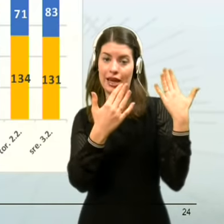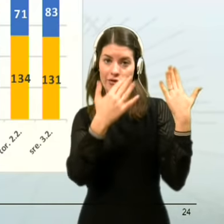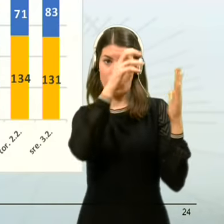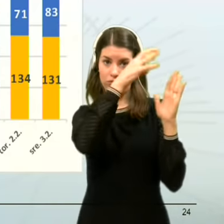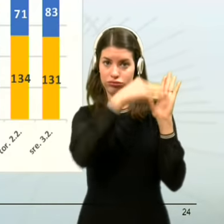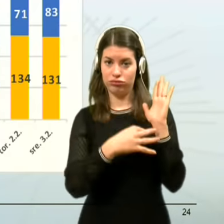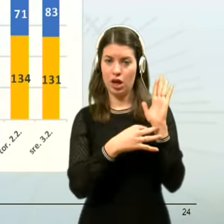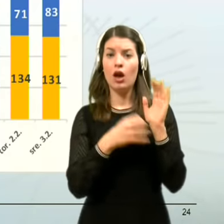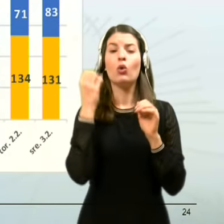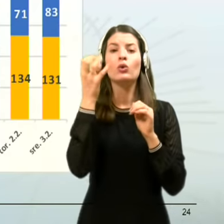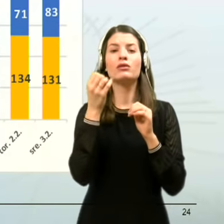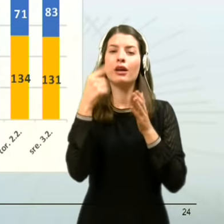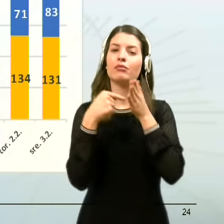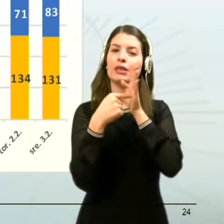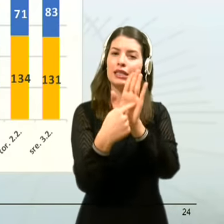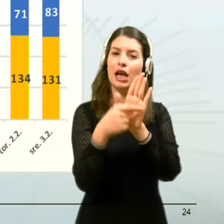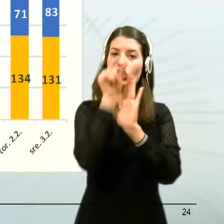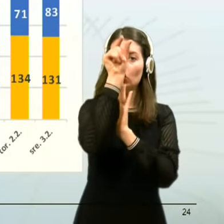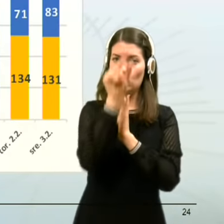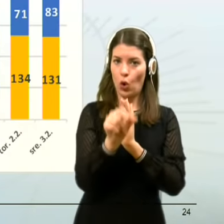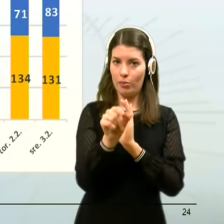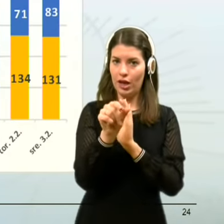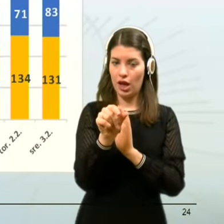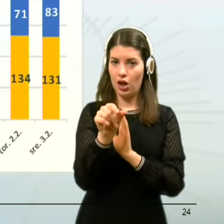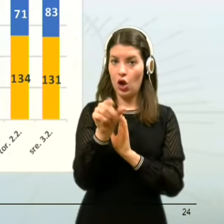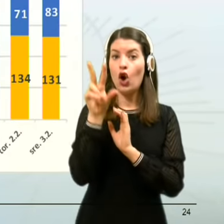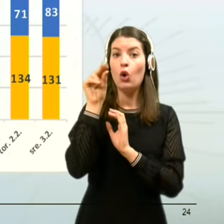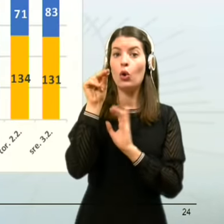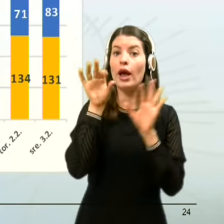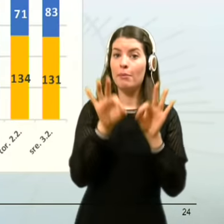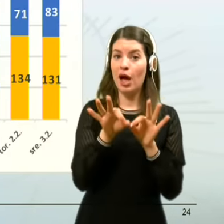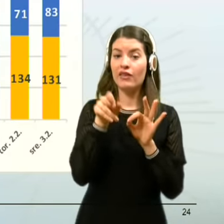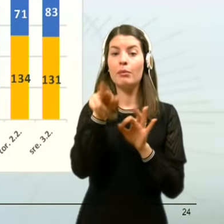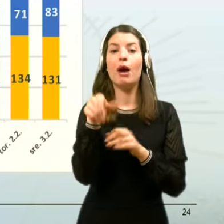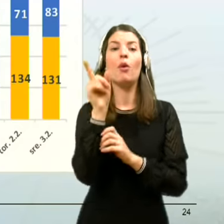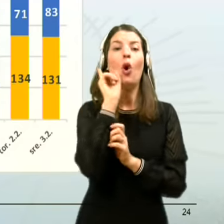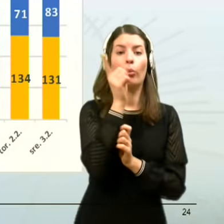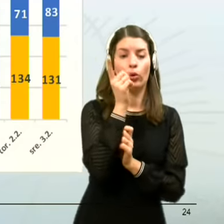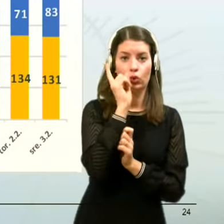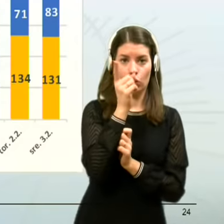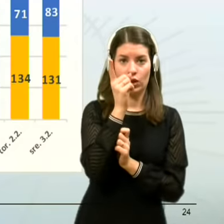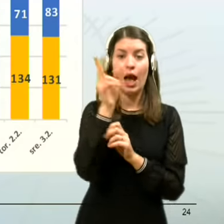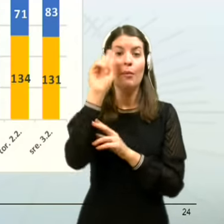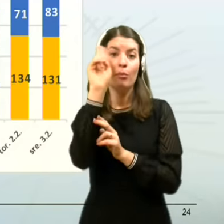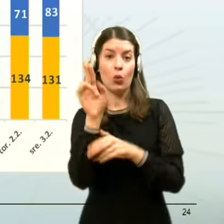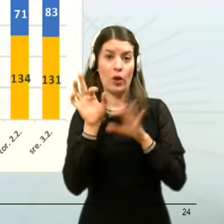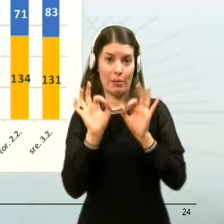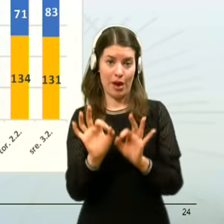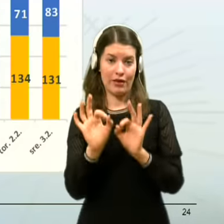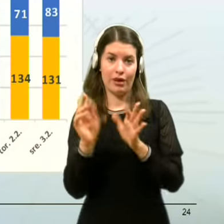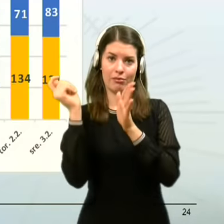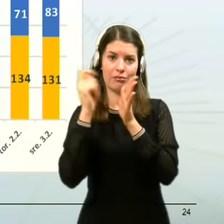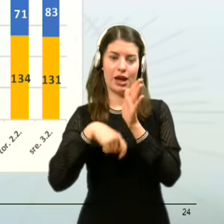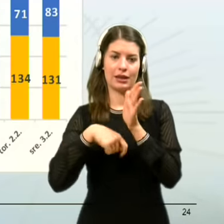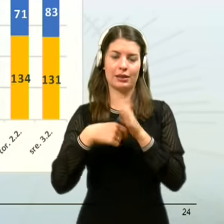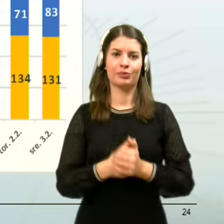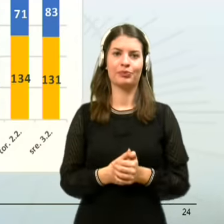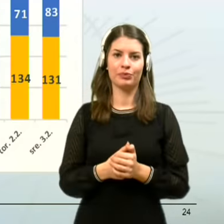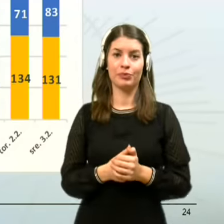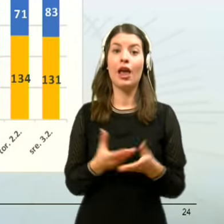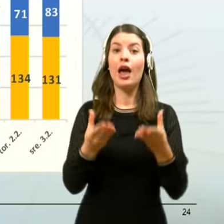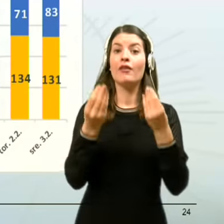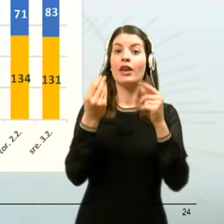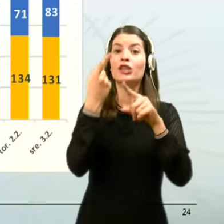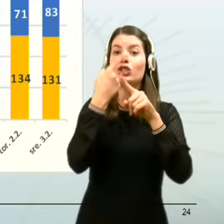vsek dan prikazan s stolbcem in sicer z oranžno barvo so prikazano opozorila in z modro izračene globe. Večji